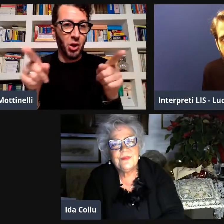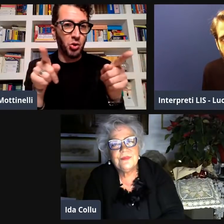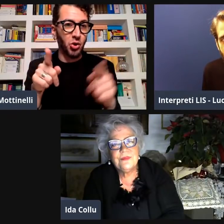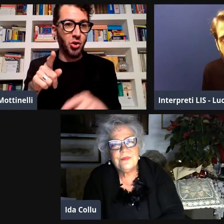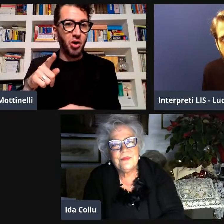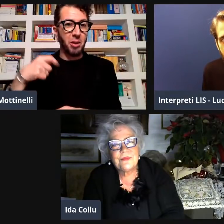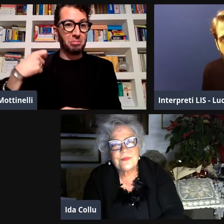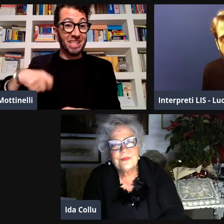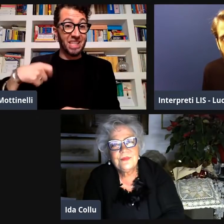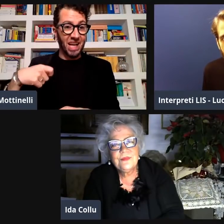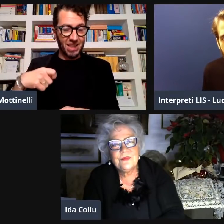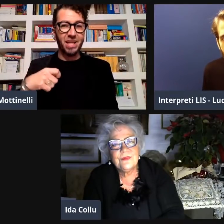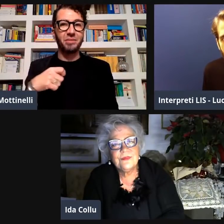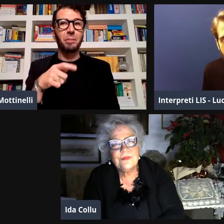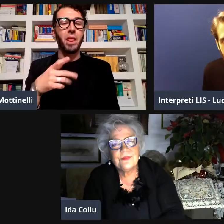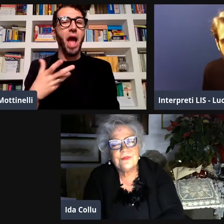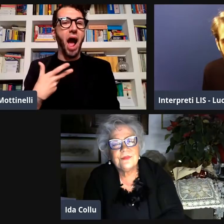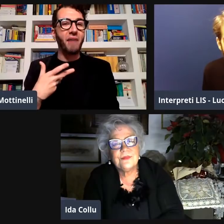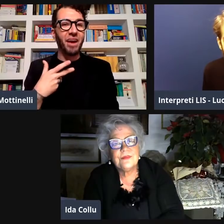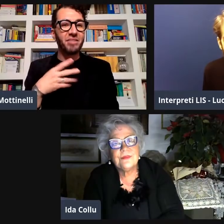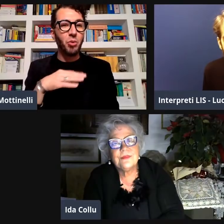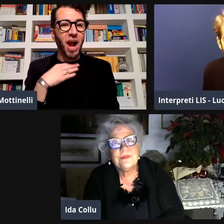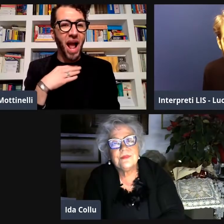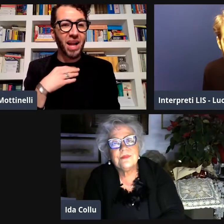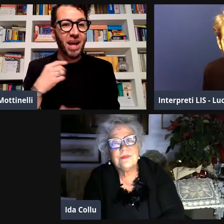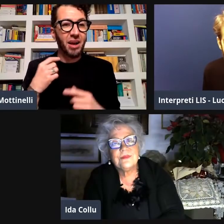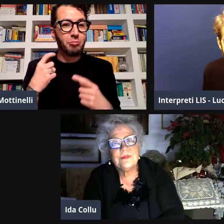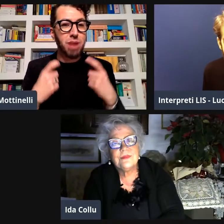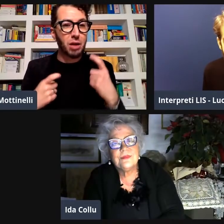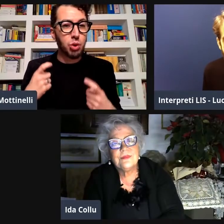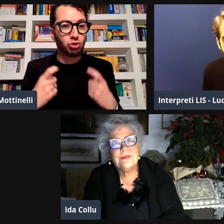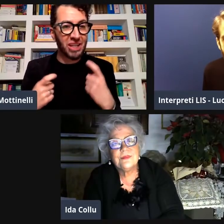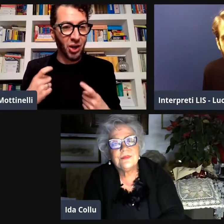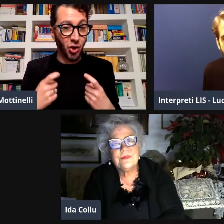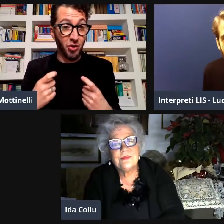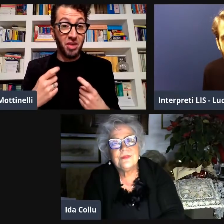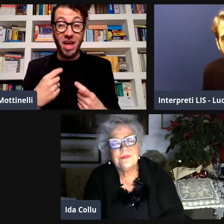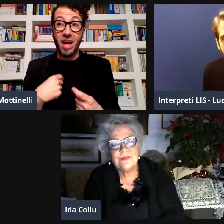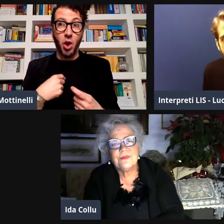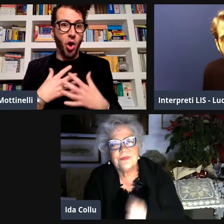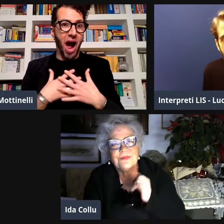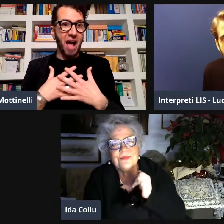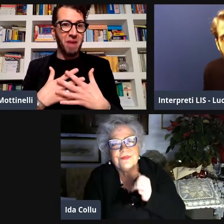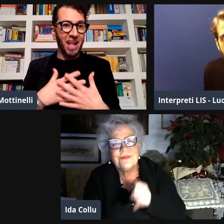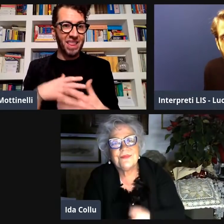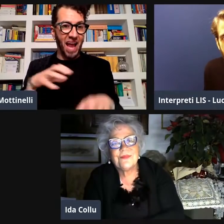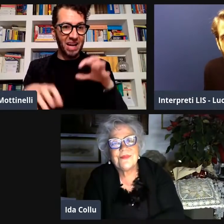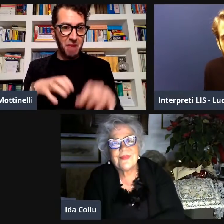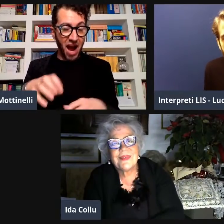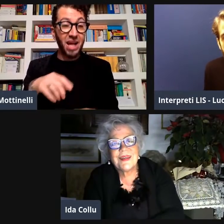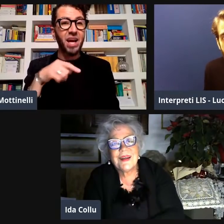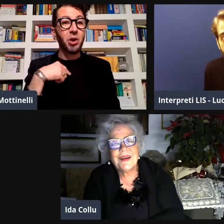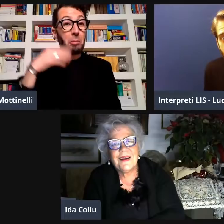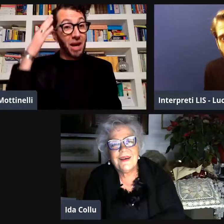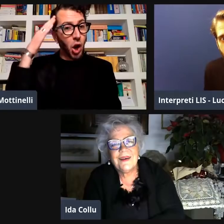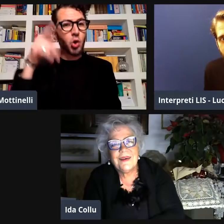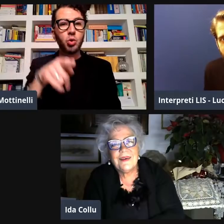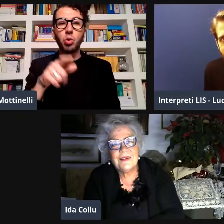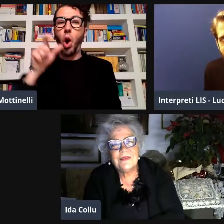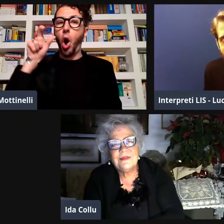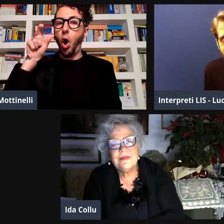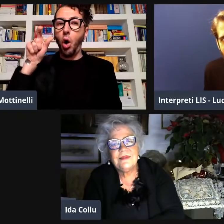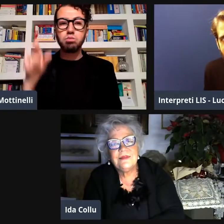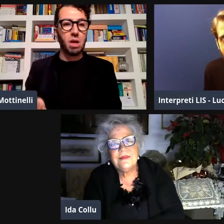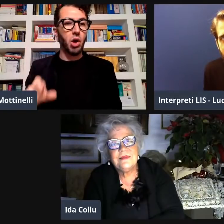io mi ricordo che nel tuo periodo di presidenza avevi un cane un barboncino io sono un